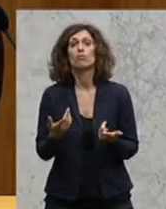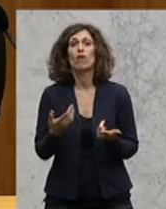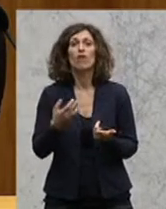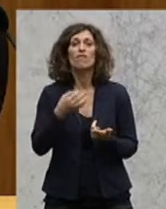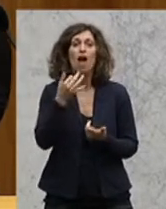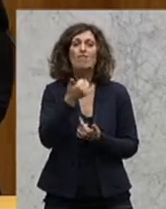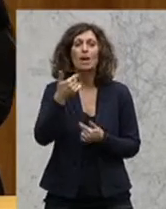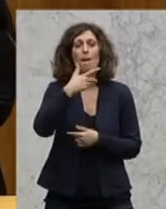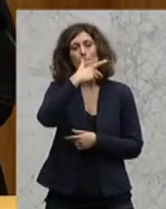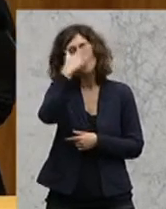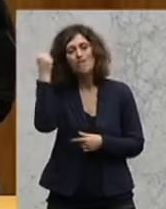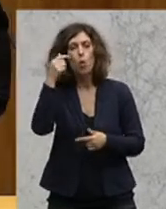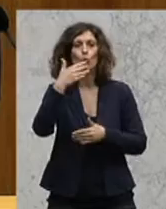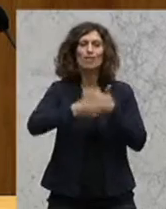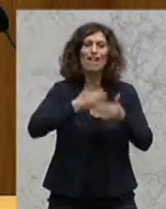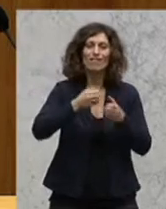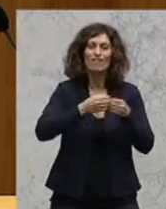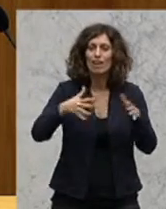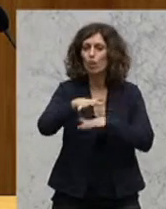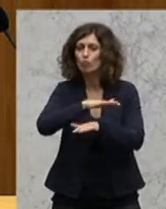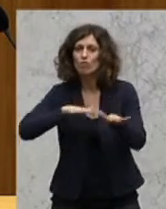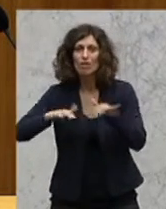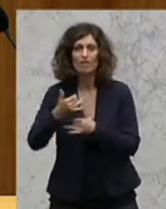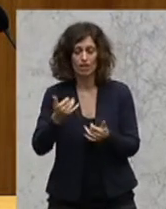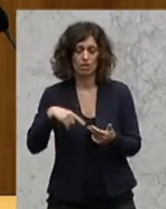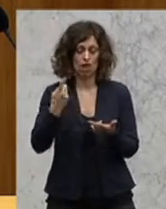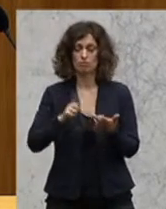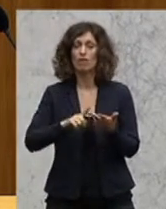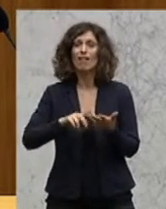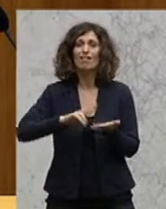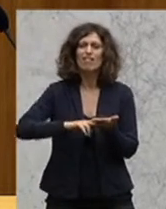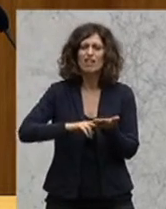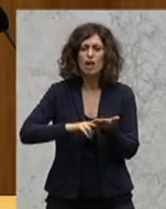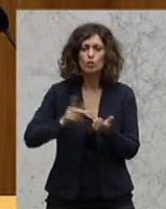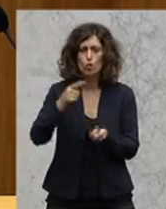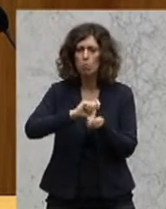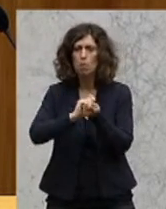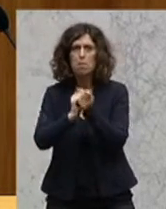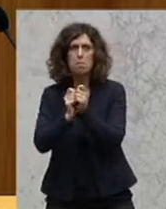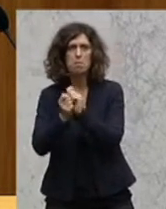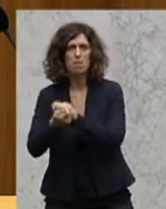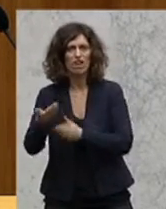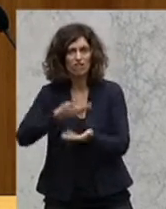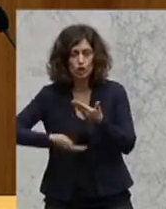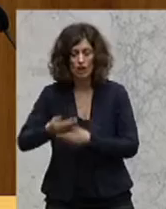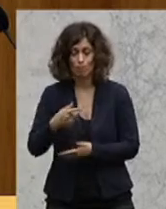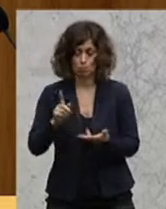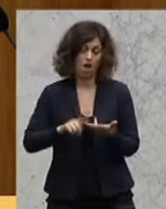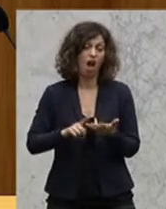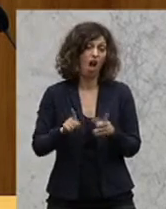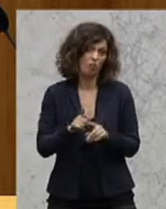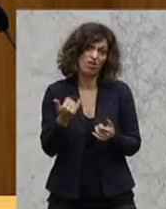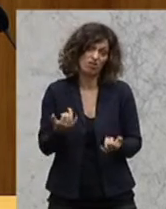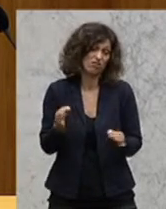demografischen Entwicklungen bis hin zur Digitalisierung der Wirtschaft und ganz konkret zu den derzeit hohen